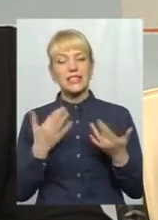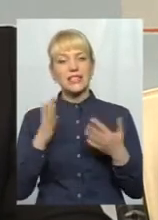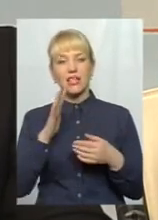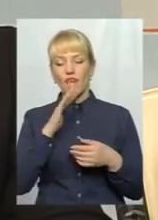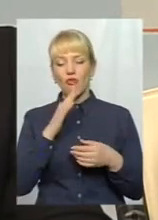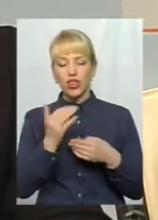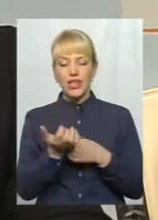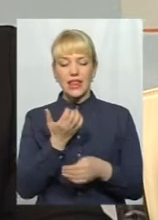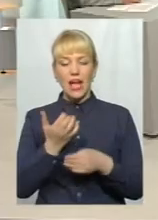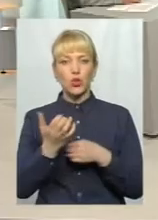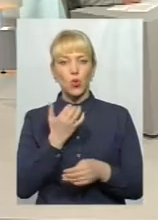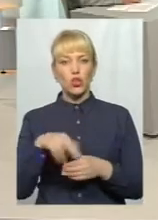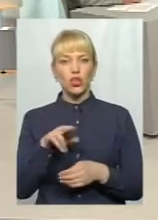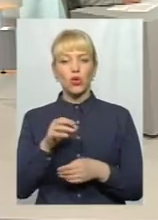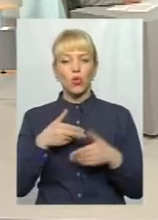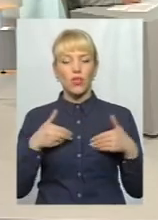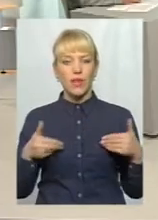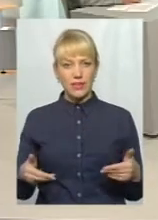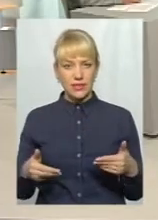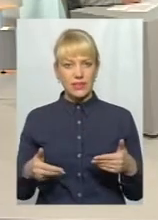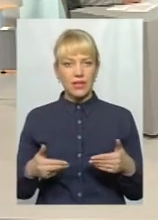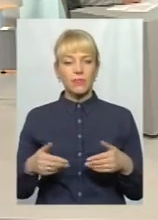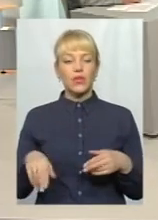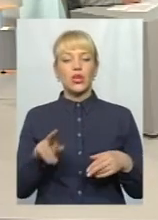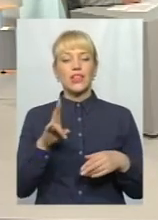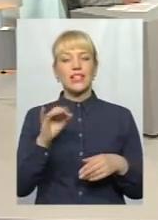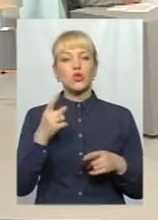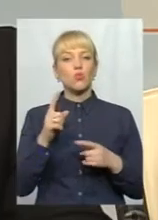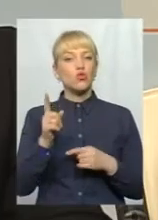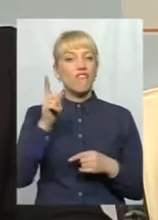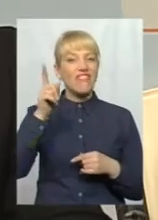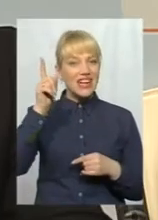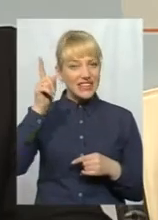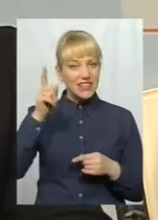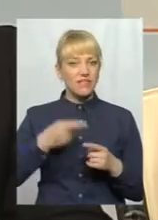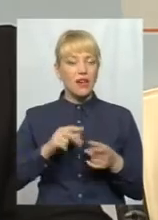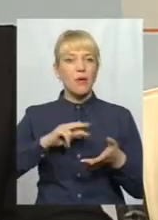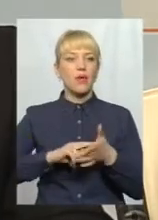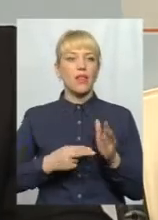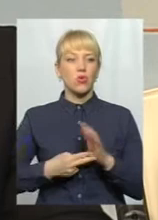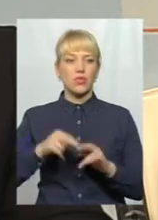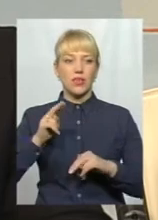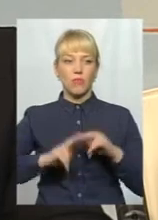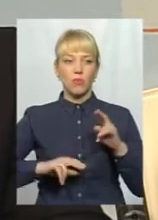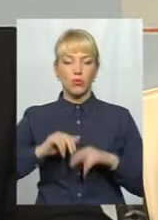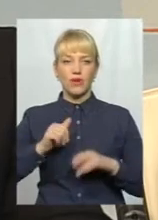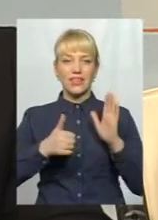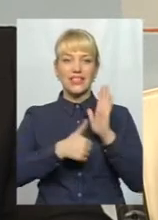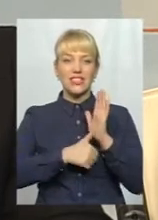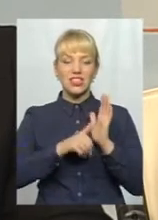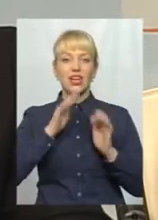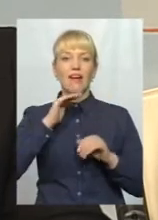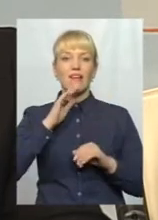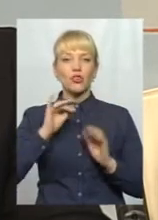нас, до Дністровського водосховища, до річки Дністер, тому що в Верхів'я Дністра планується побудувати 6 гідроелектростанцій. І тому